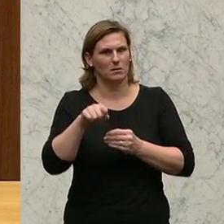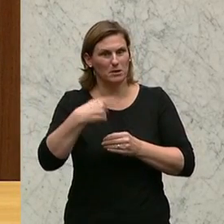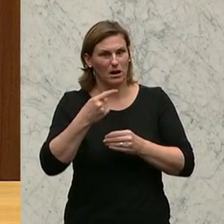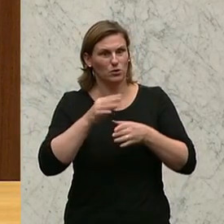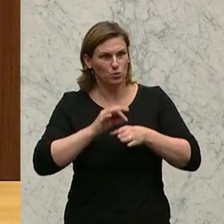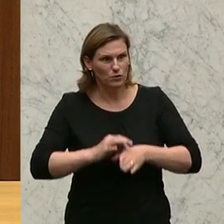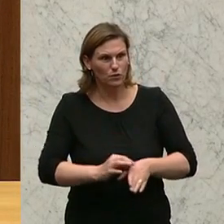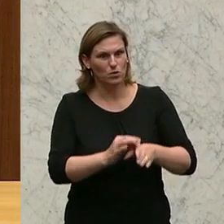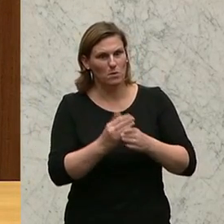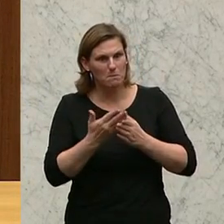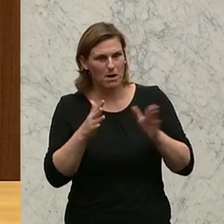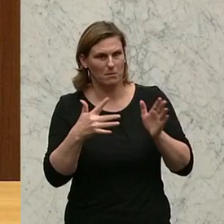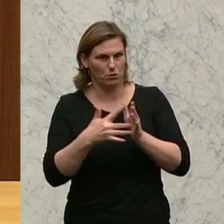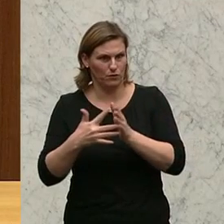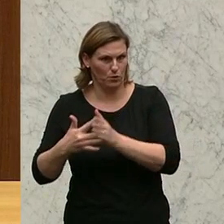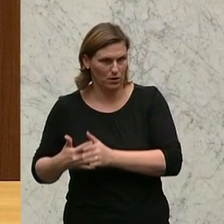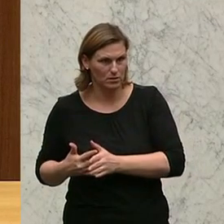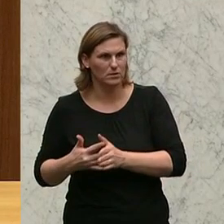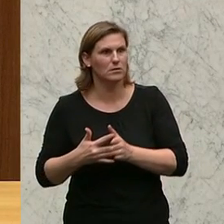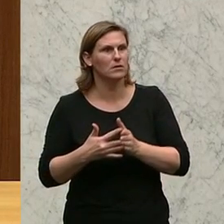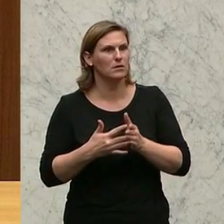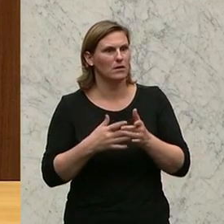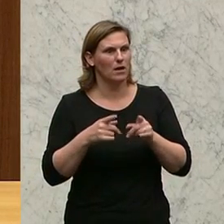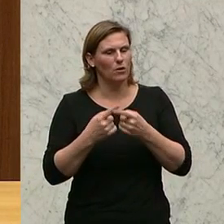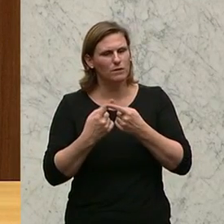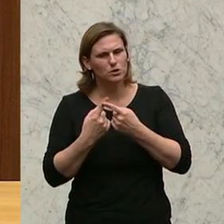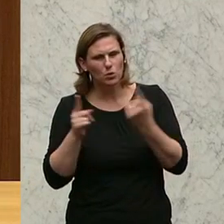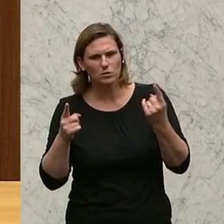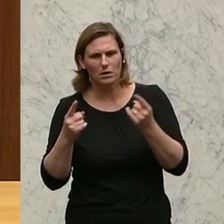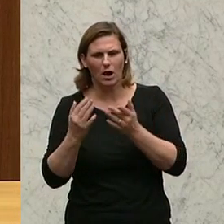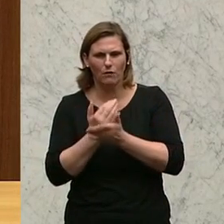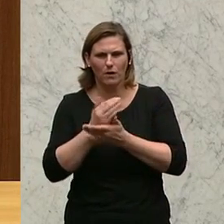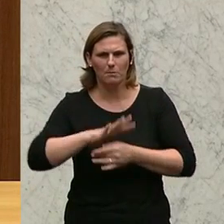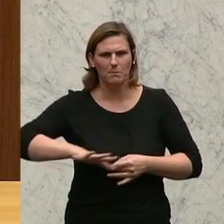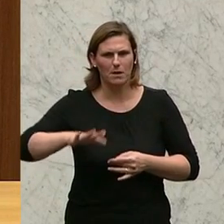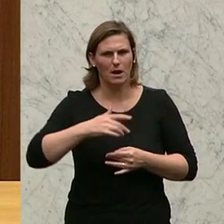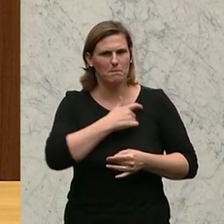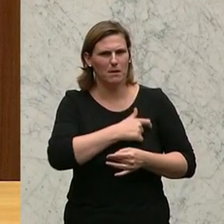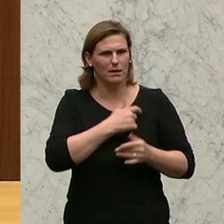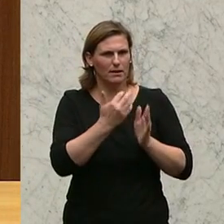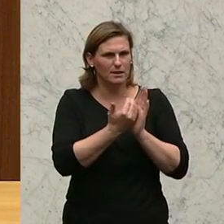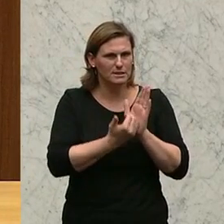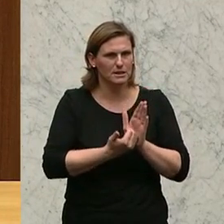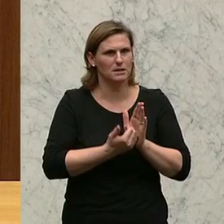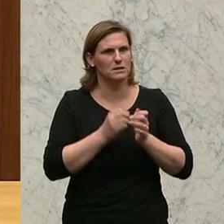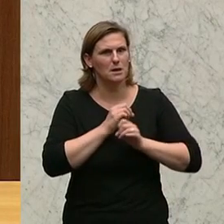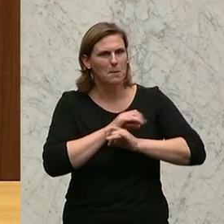durchführen zu können. Angesichts der zusätzlichen Sonderaufgaben aus dem Bereich des Parteiengesetzes,